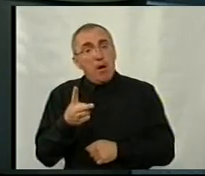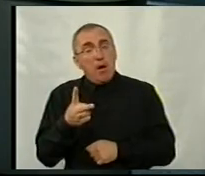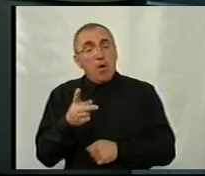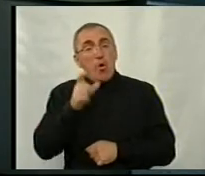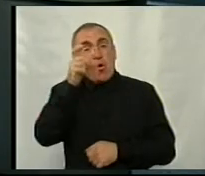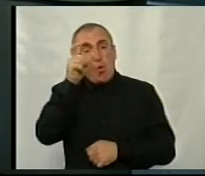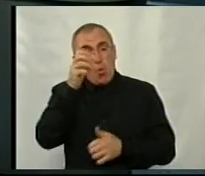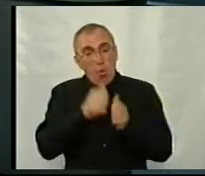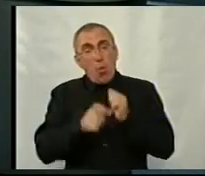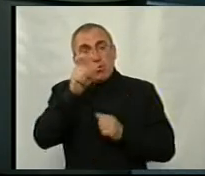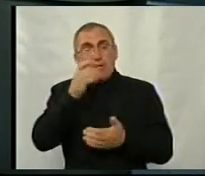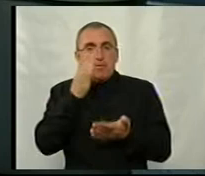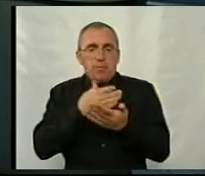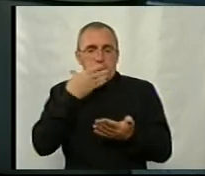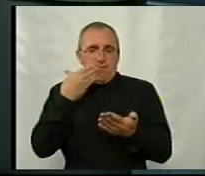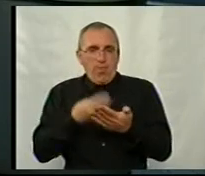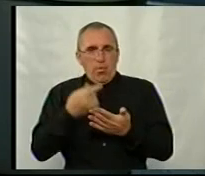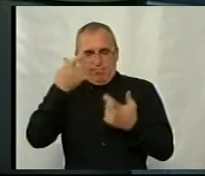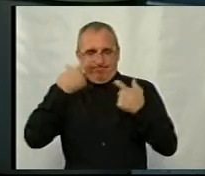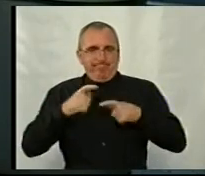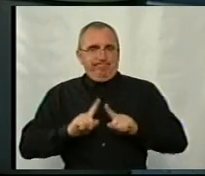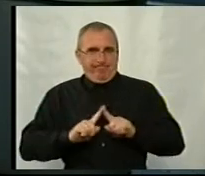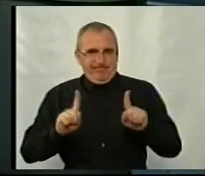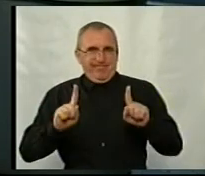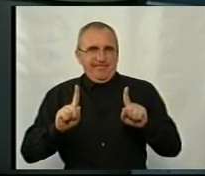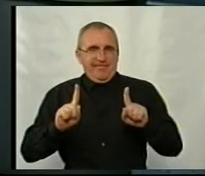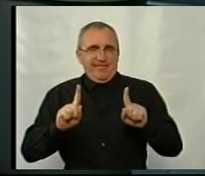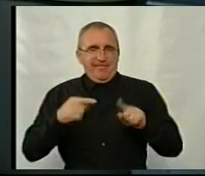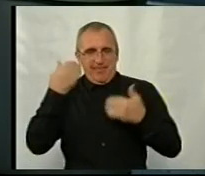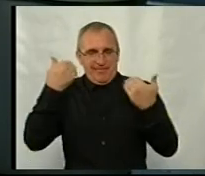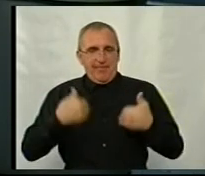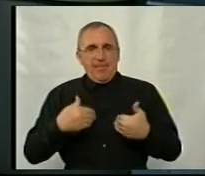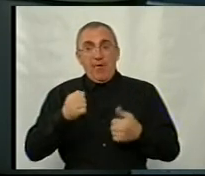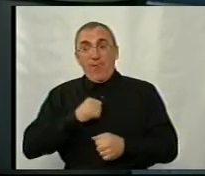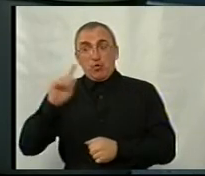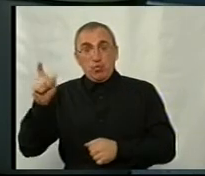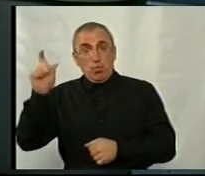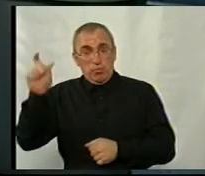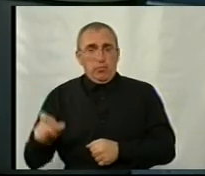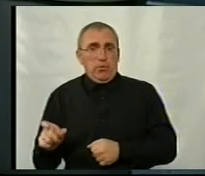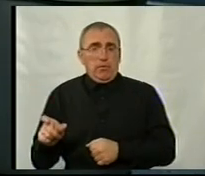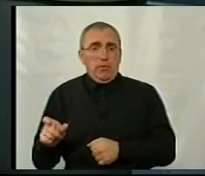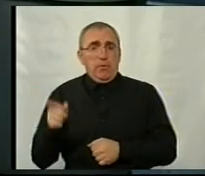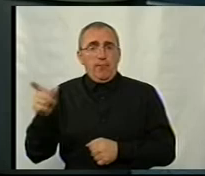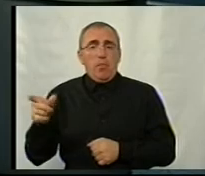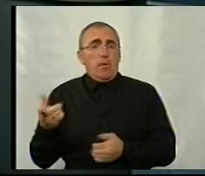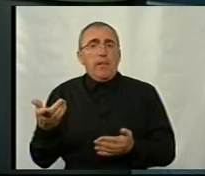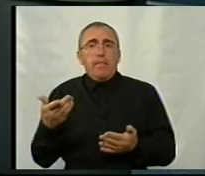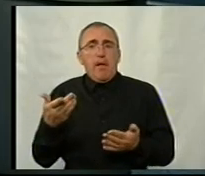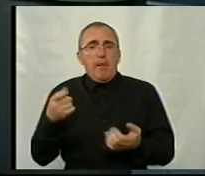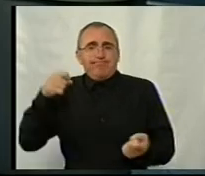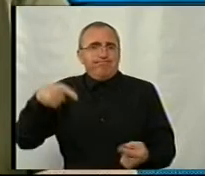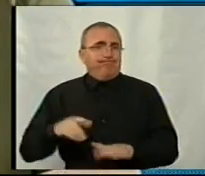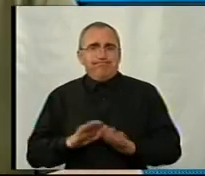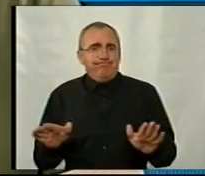людина має свою індивідуальність. Одна людина взагалі до військової служби, ну, вона просто не пристосована.